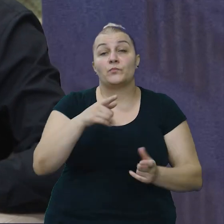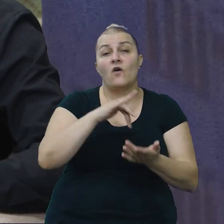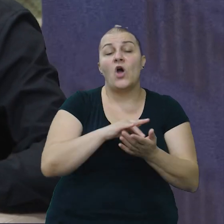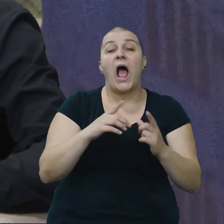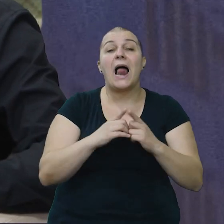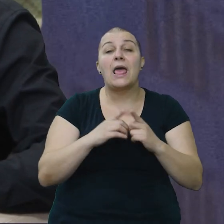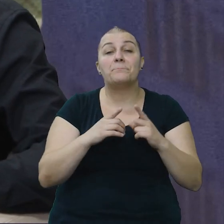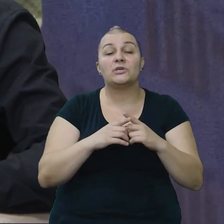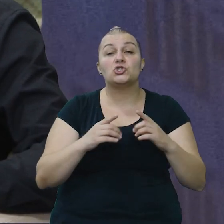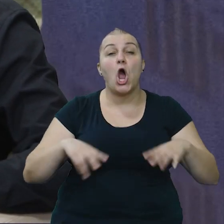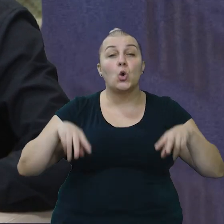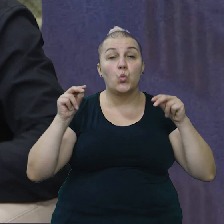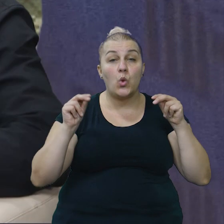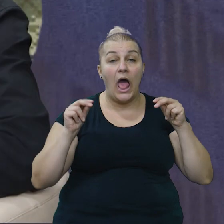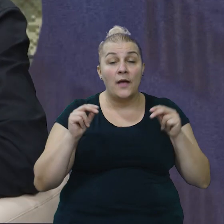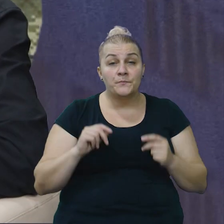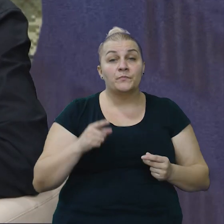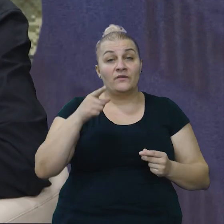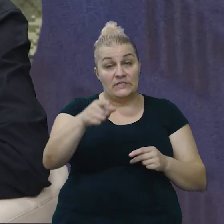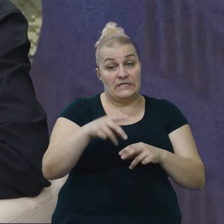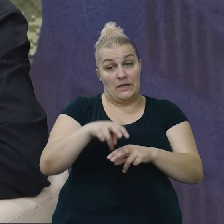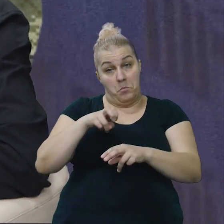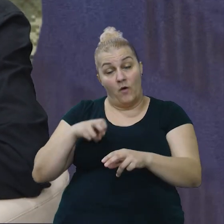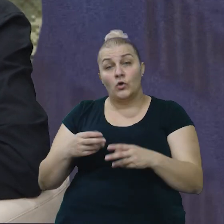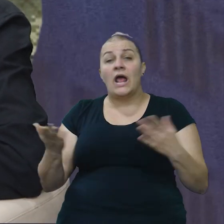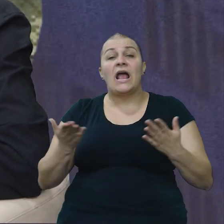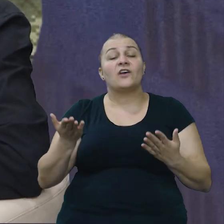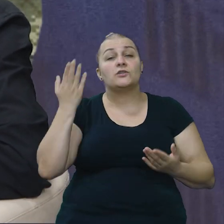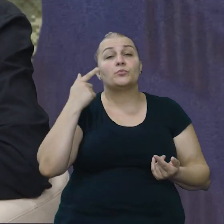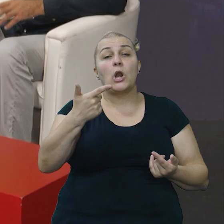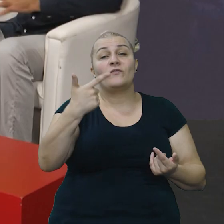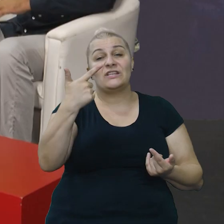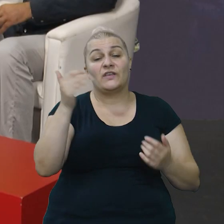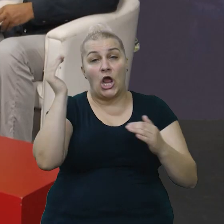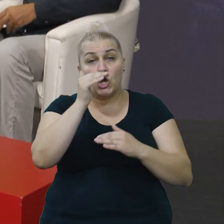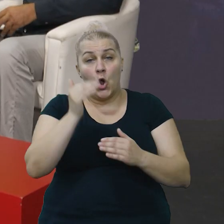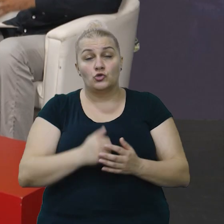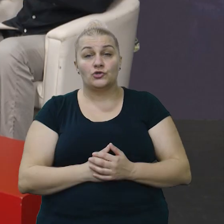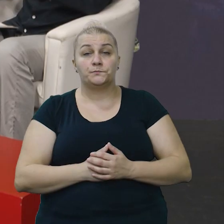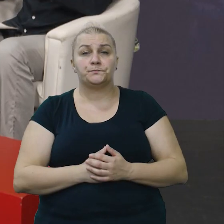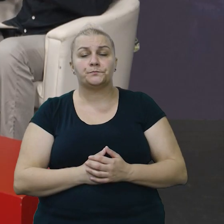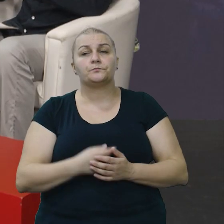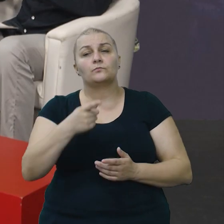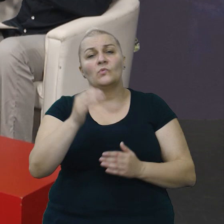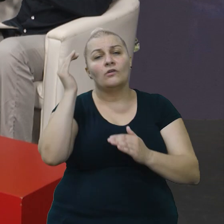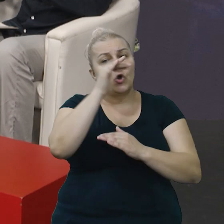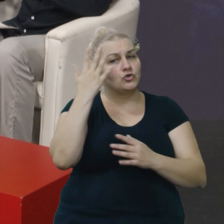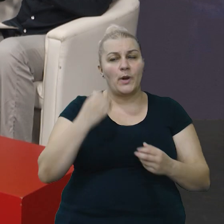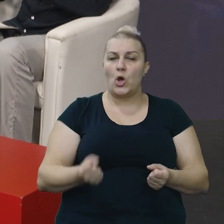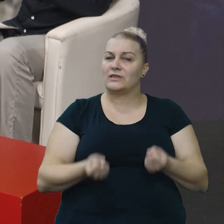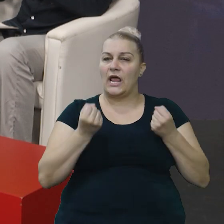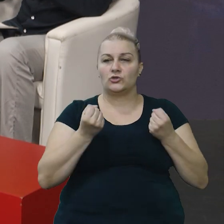Alebića kuli. vi ste se povukli. Kakve su bile te dvije noći, evo samo još za ovo pitanje? Te noći su bile teške,